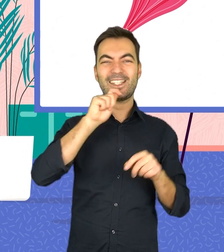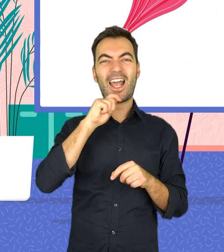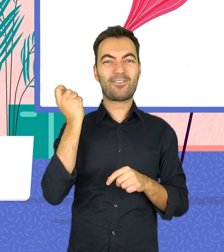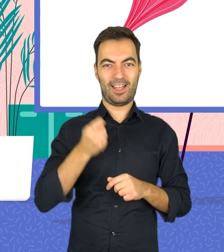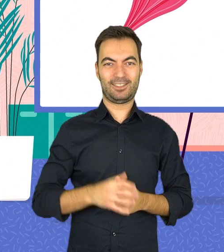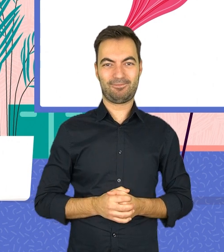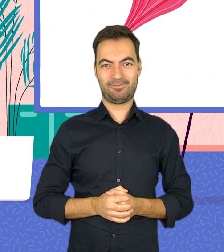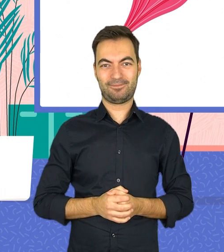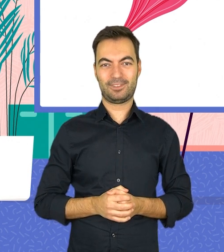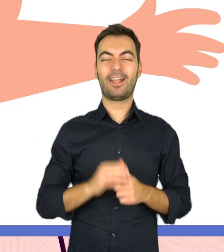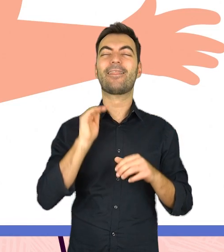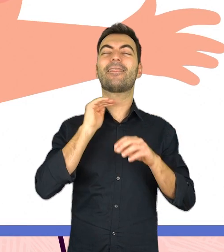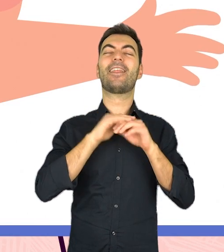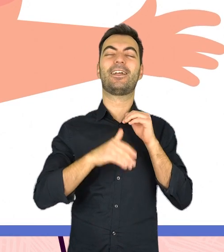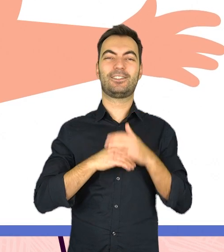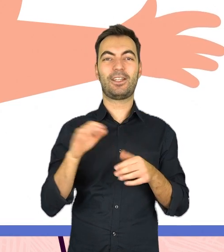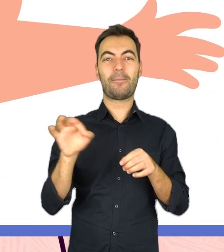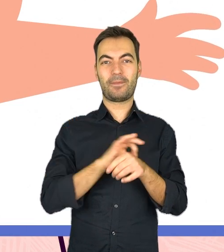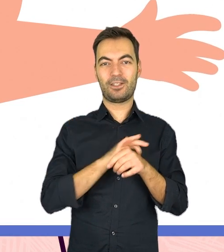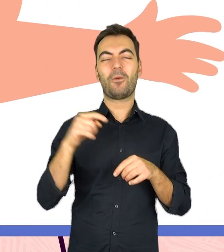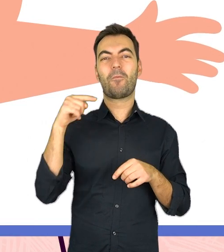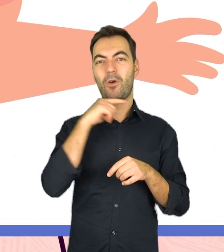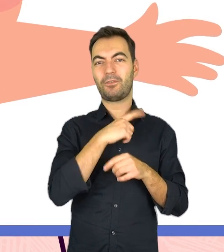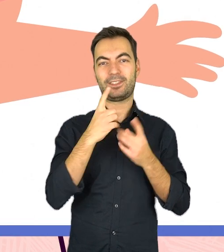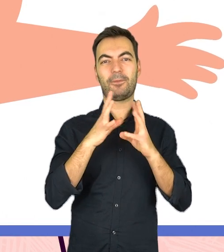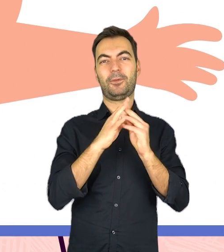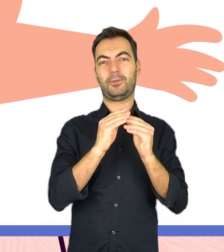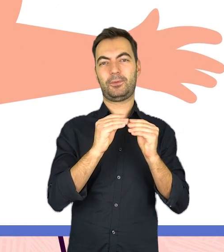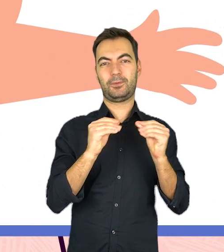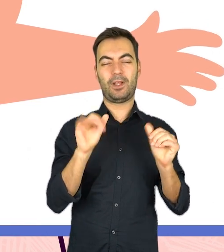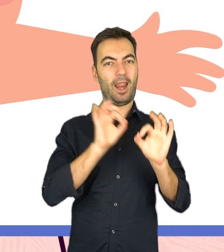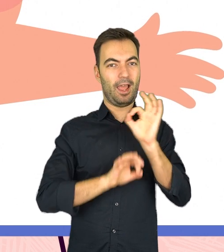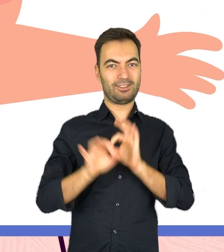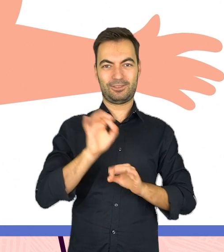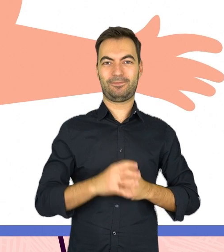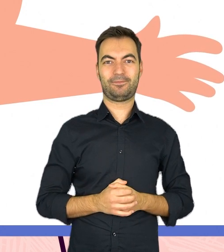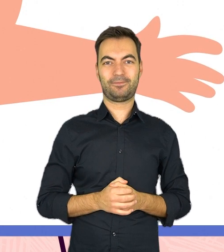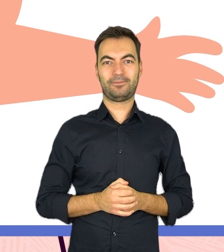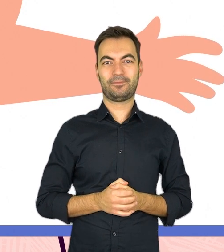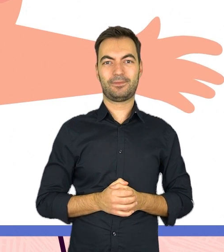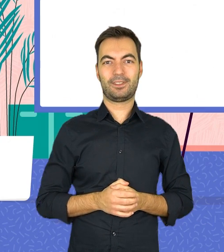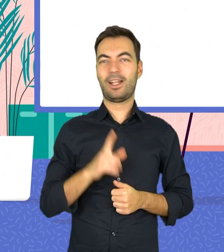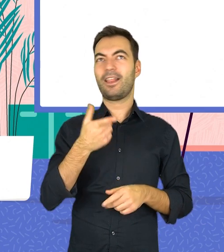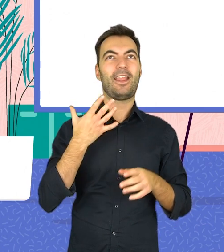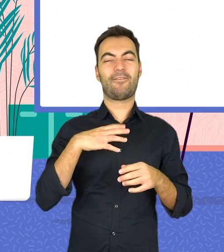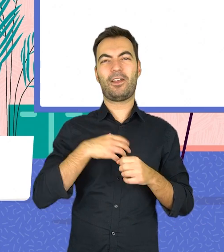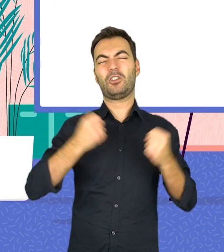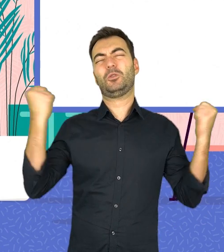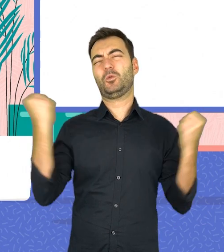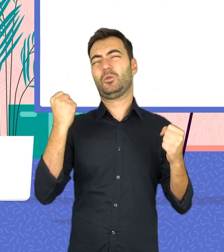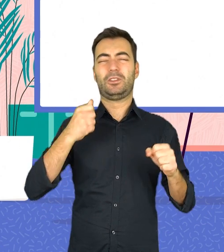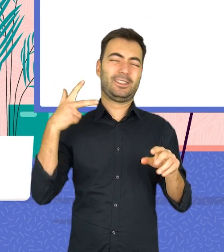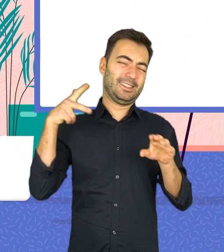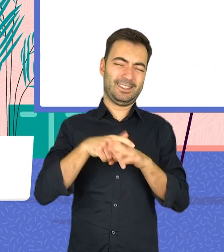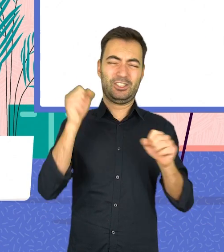tak zwane zakwasy. Całe szczęście mięśnie potrafią się zregenerować. Nie zachęcam Was do